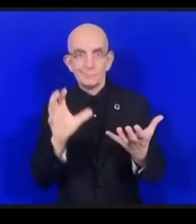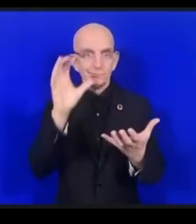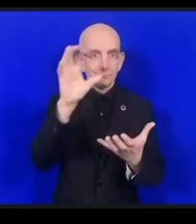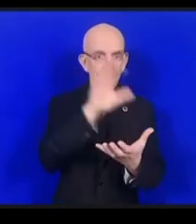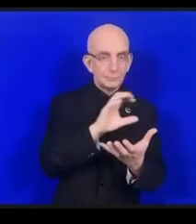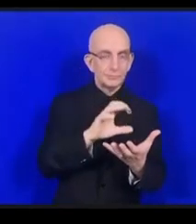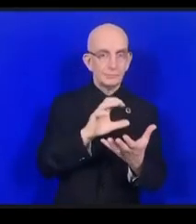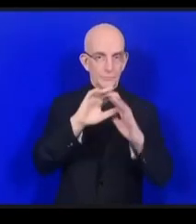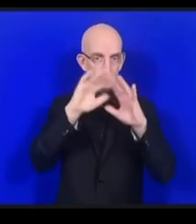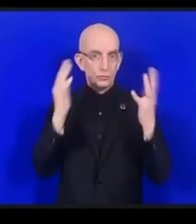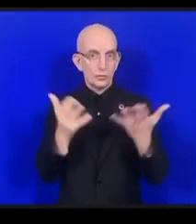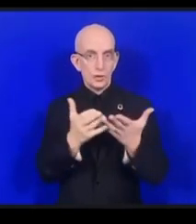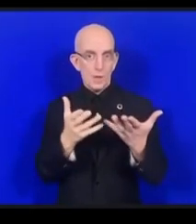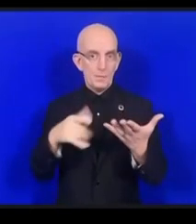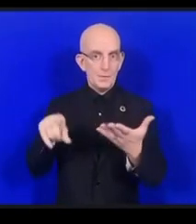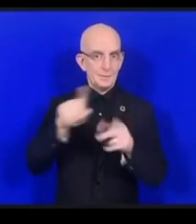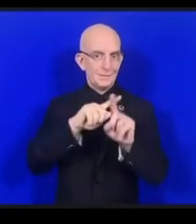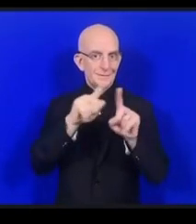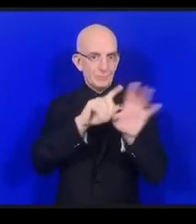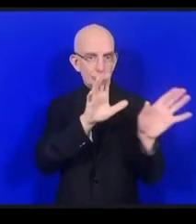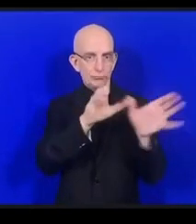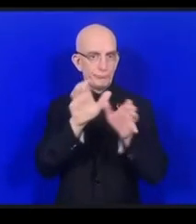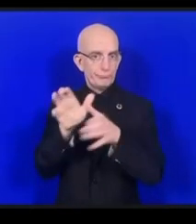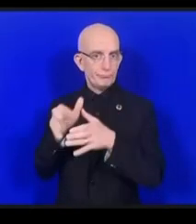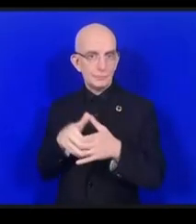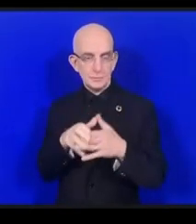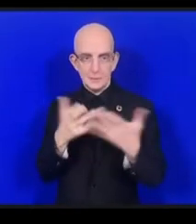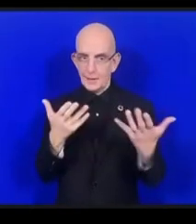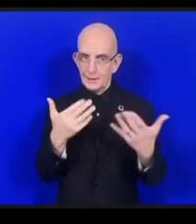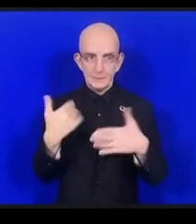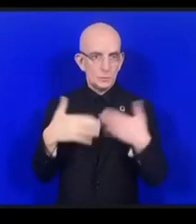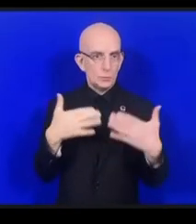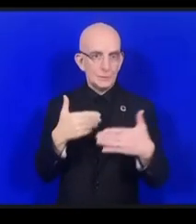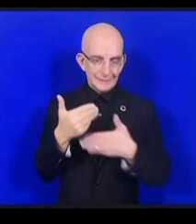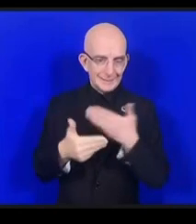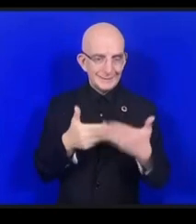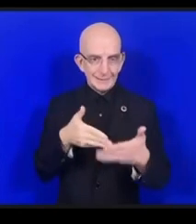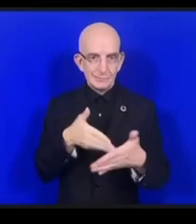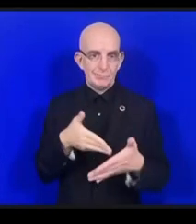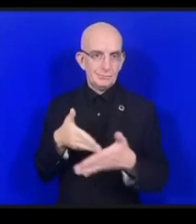aussi alors l'Internet innove c'est vrai mais